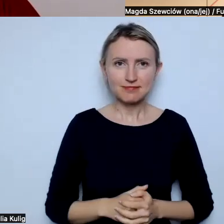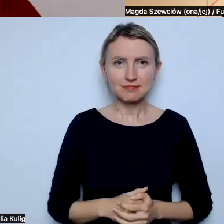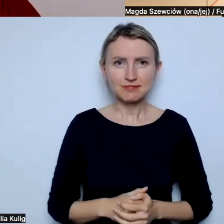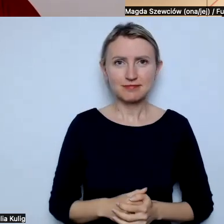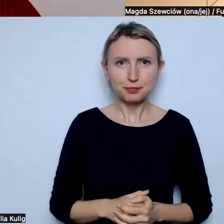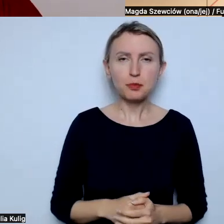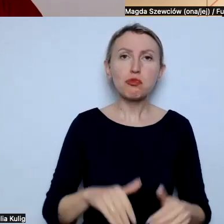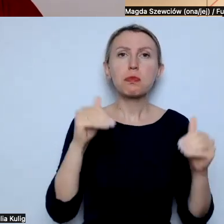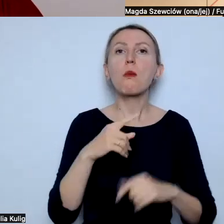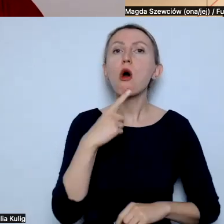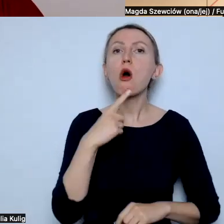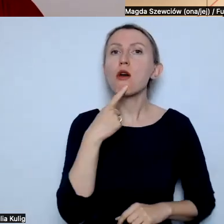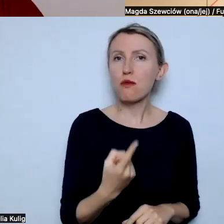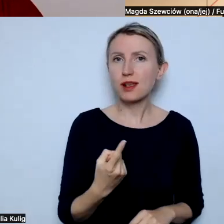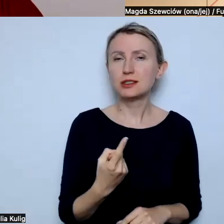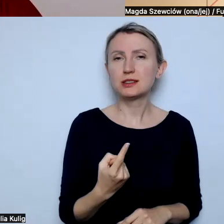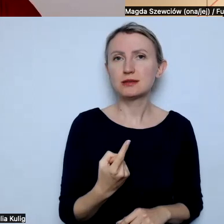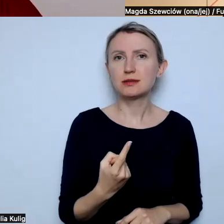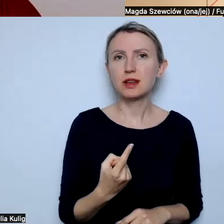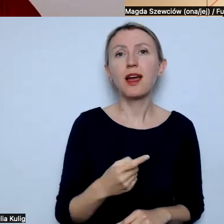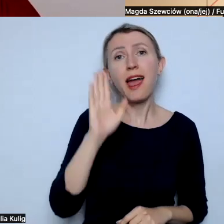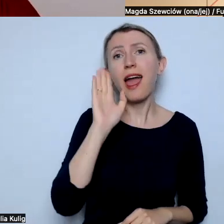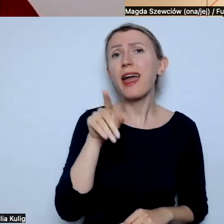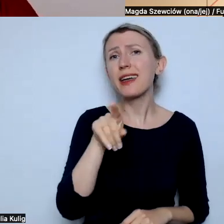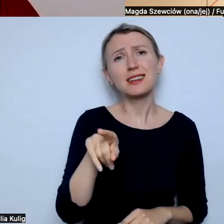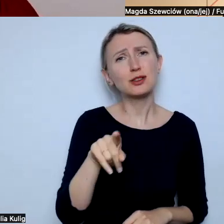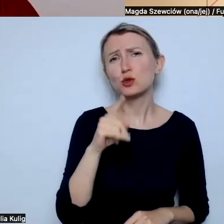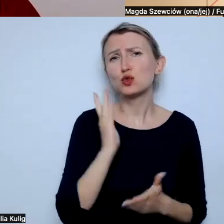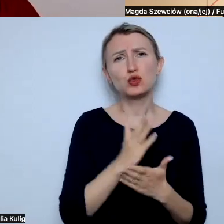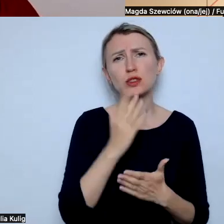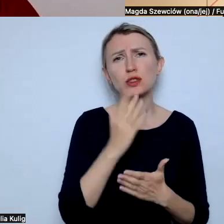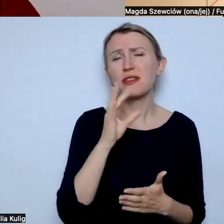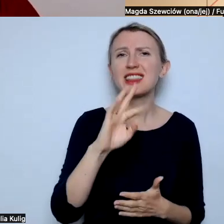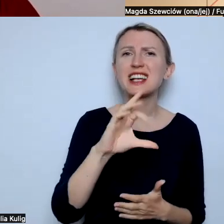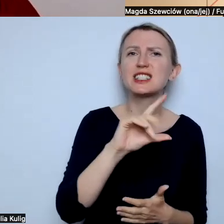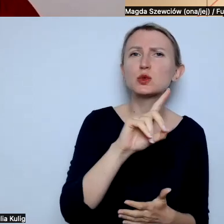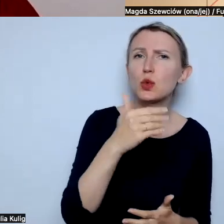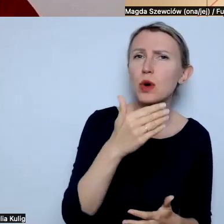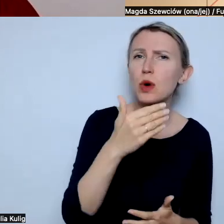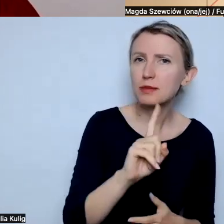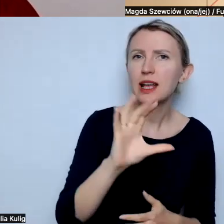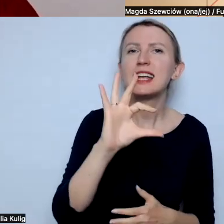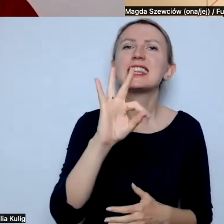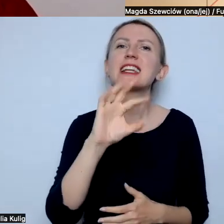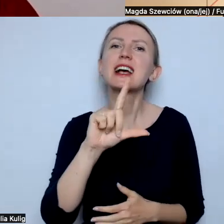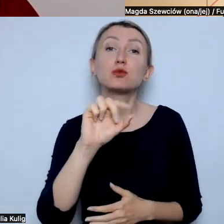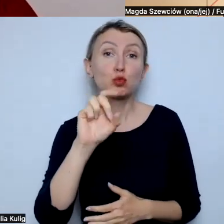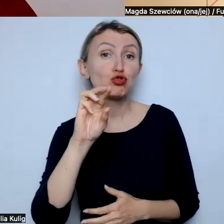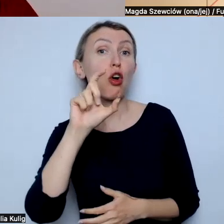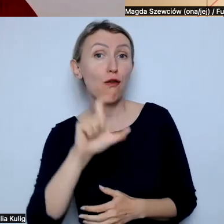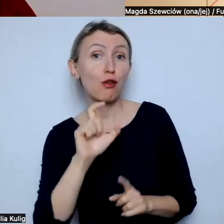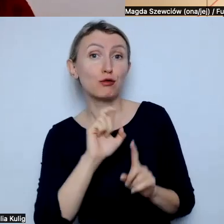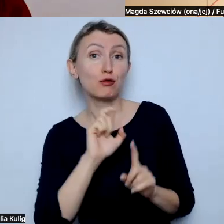Można powiedzieć, hej, nie mówi się już transseksualizm, tylko transpłciowość i